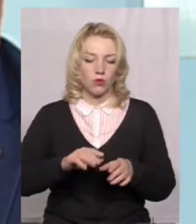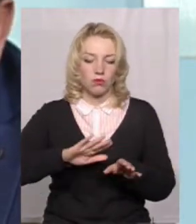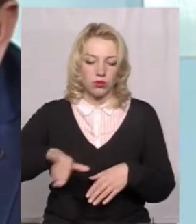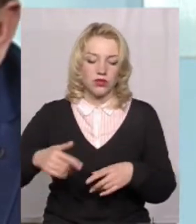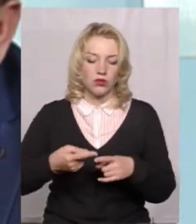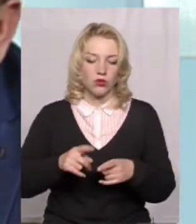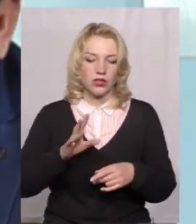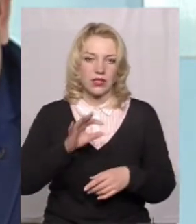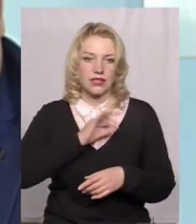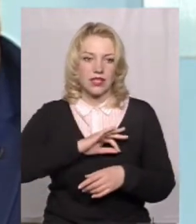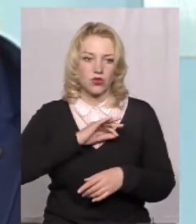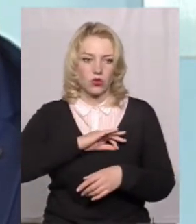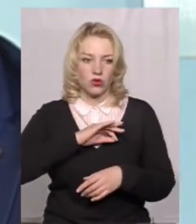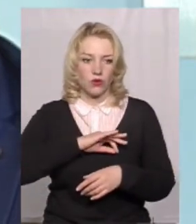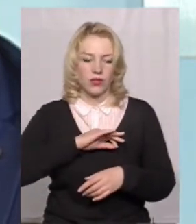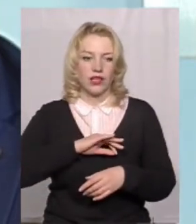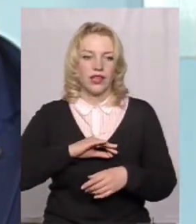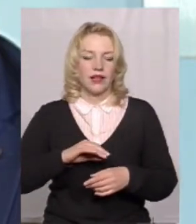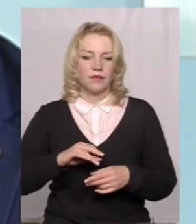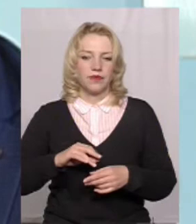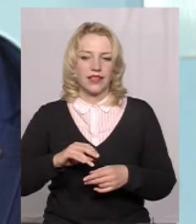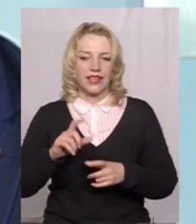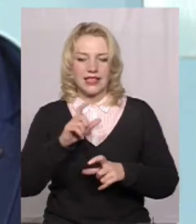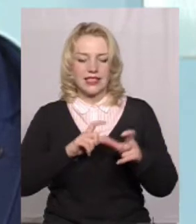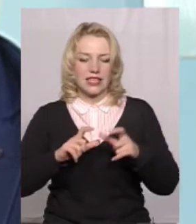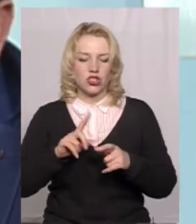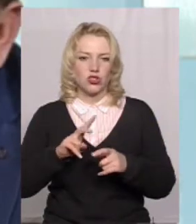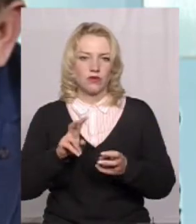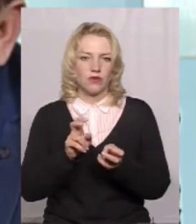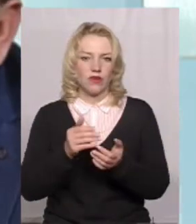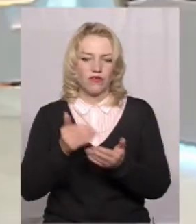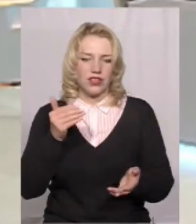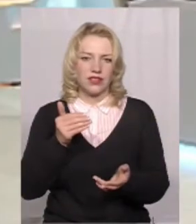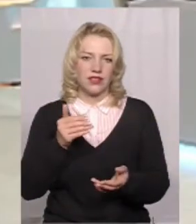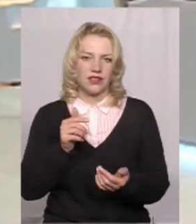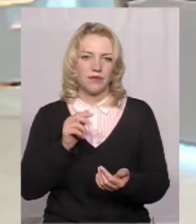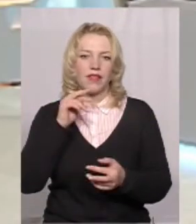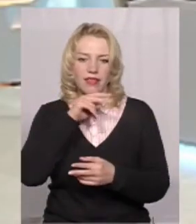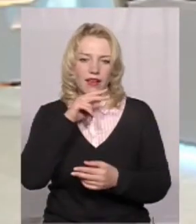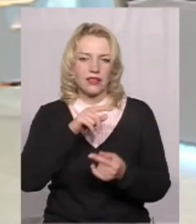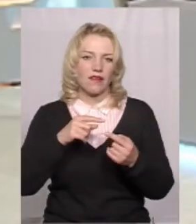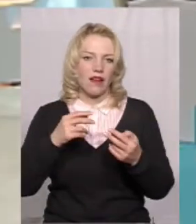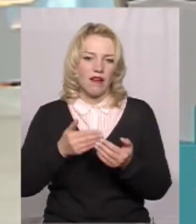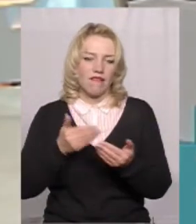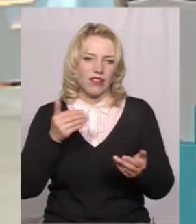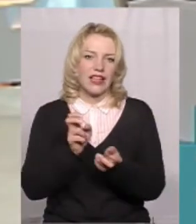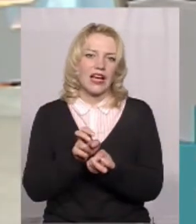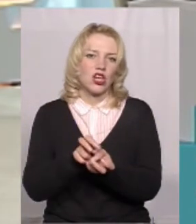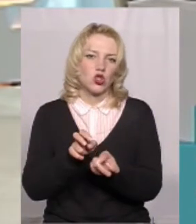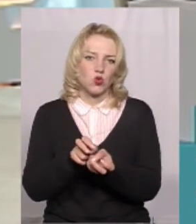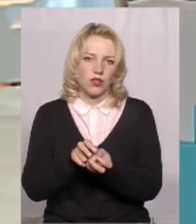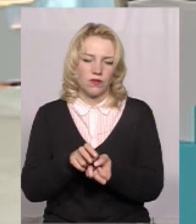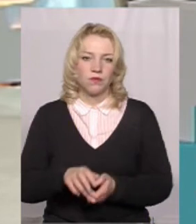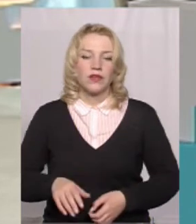як застосовували диретизаційні засоби, тобто знищення мишоведних гризунів. Труєлих гризунів. Так. Пане